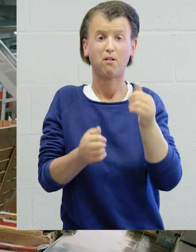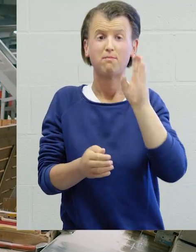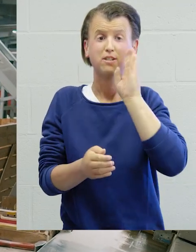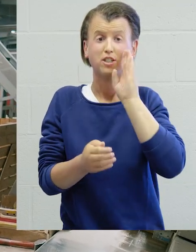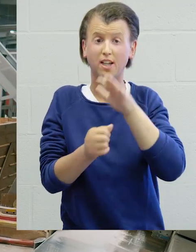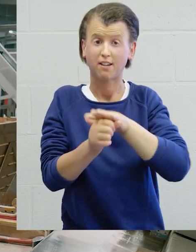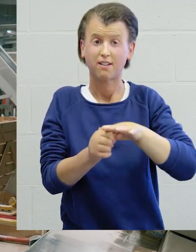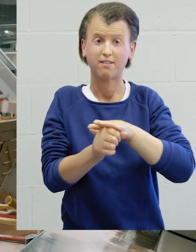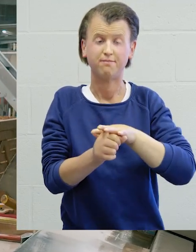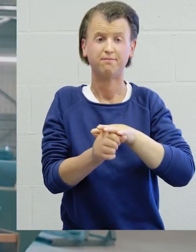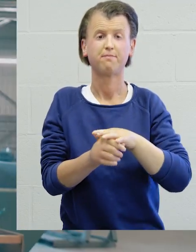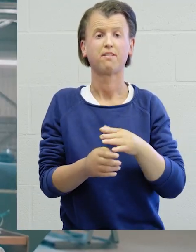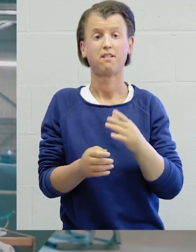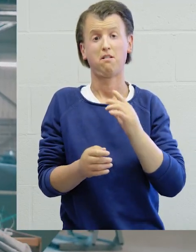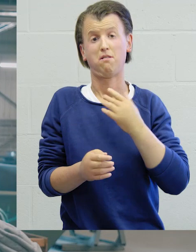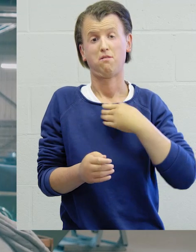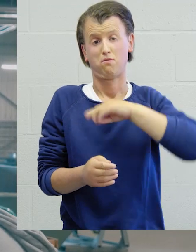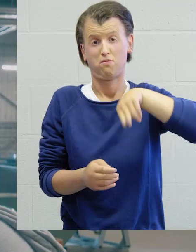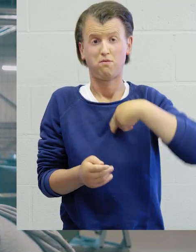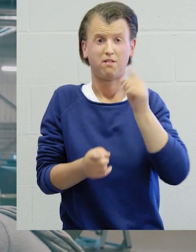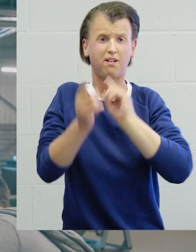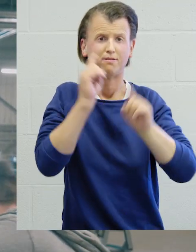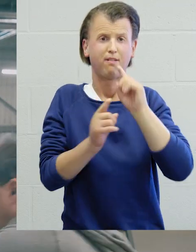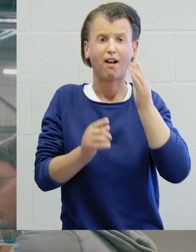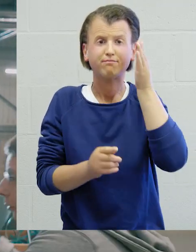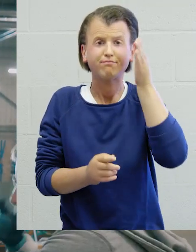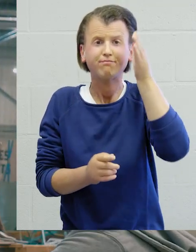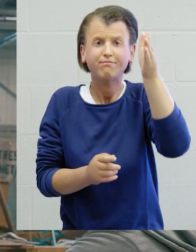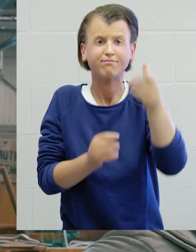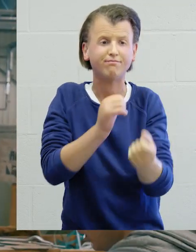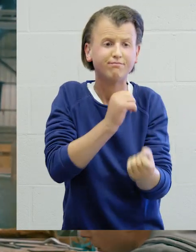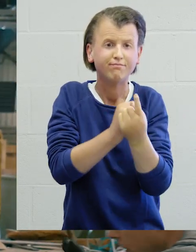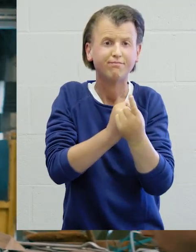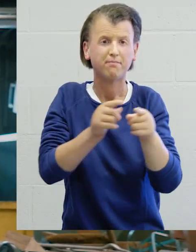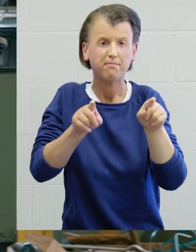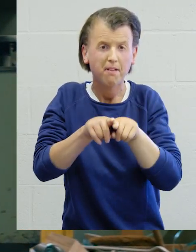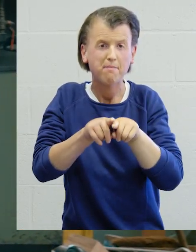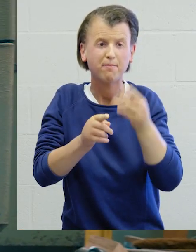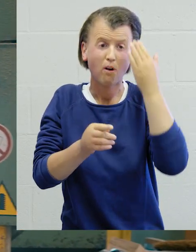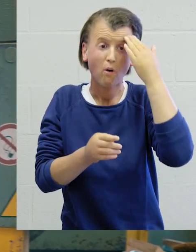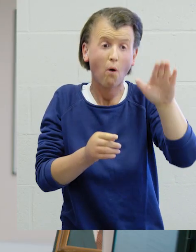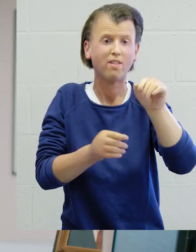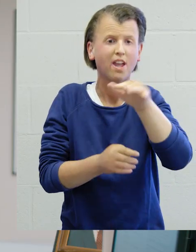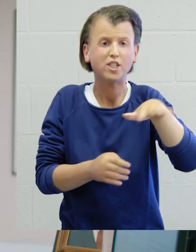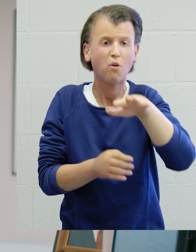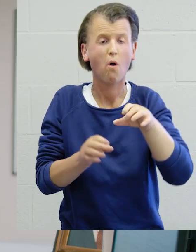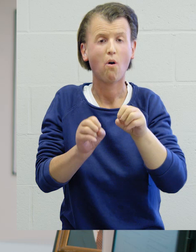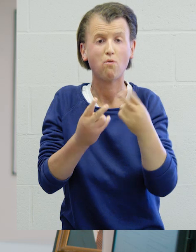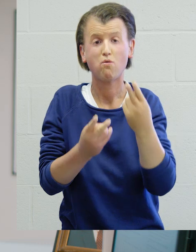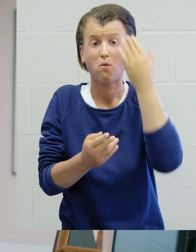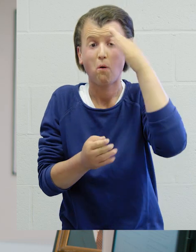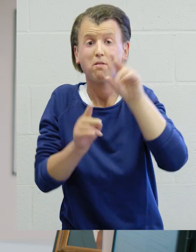encore nulle part ailleurs en Europe. Et notre souhait, notre espoir, c'est que dans les années à venir, d'autres